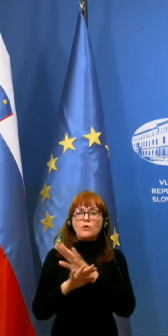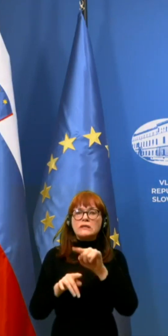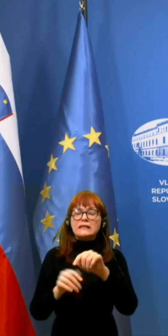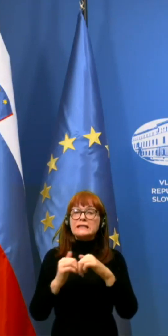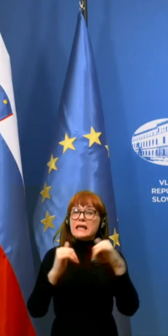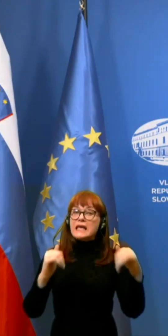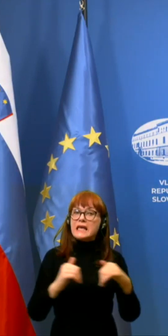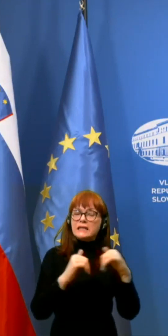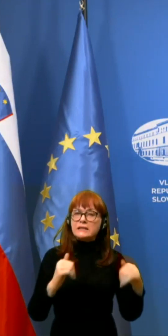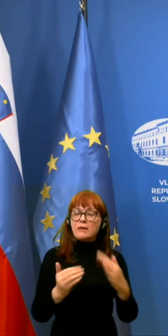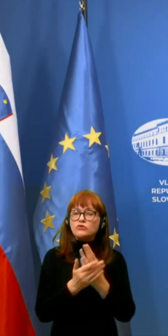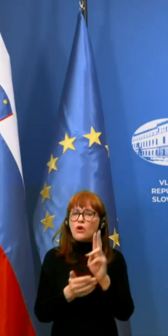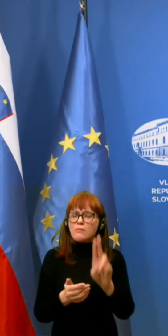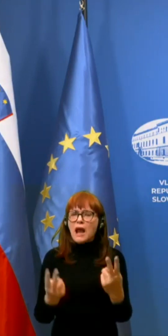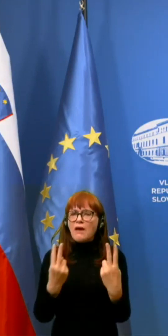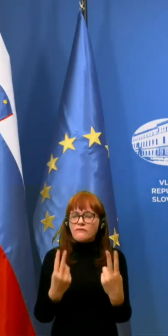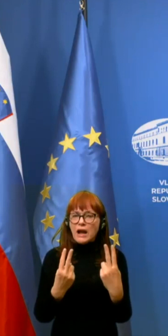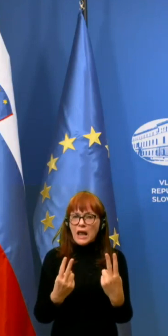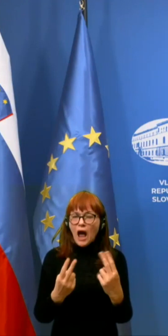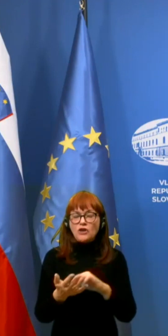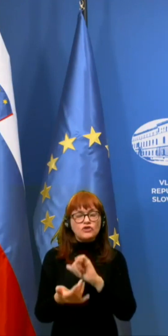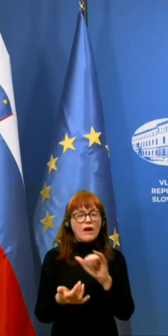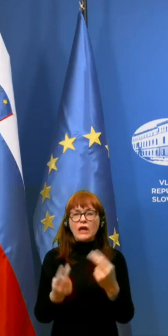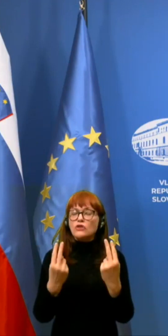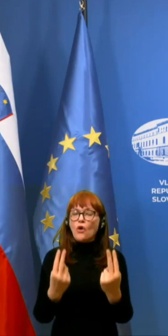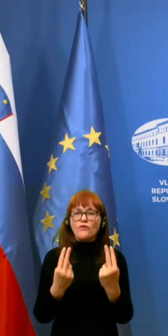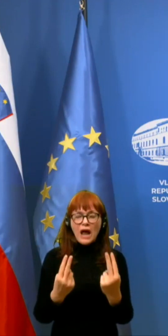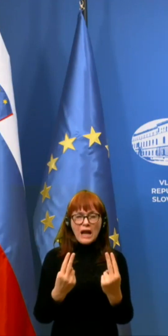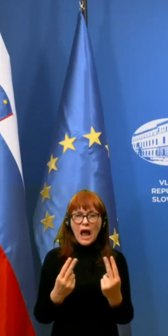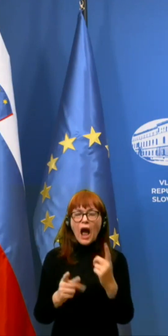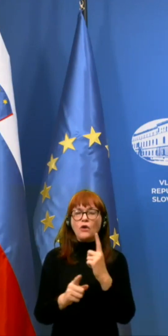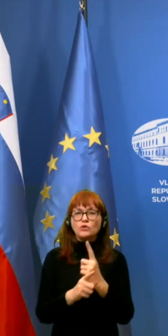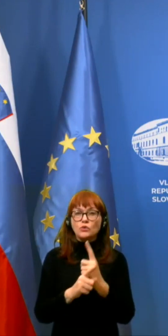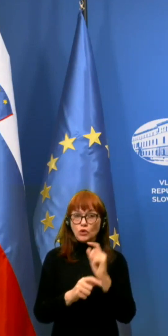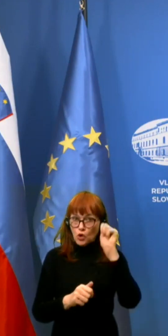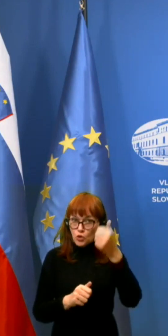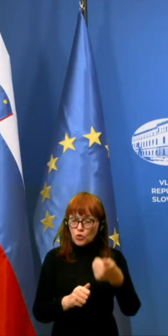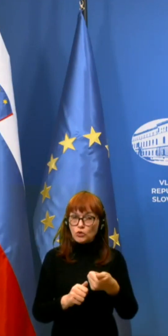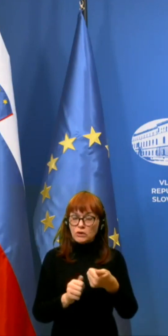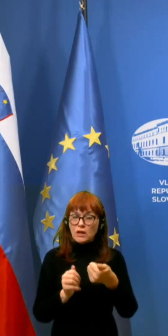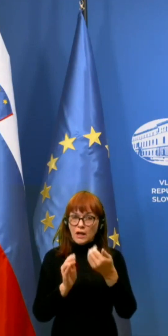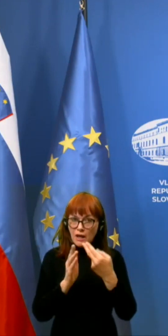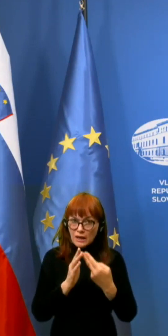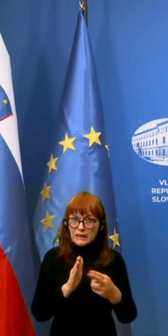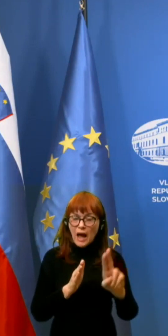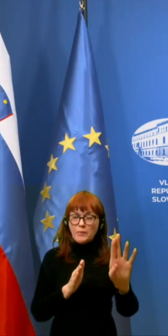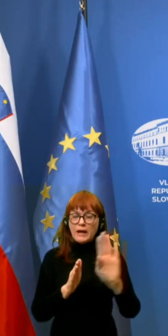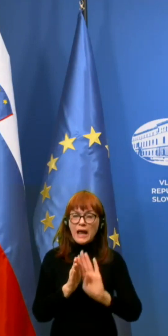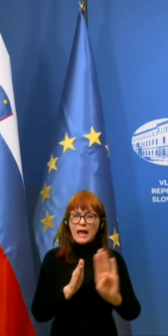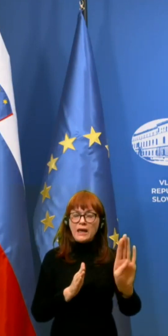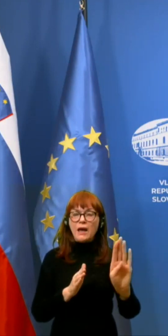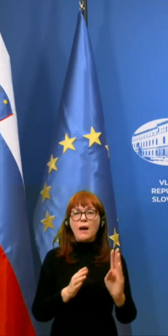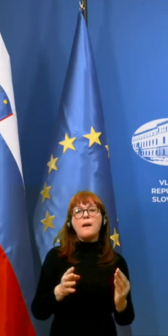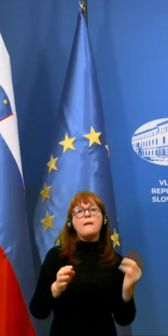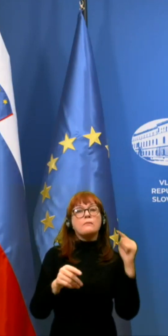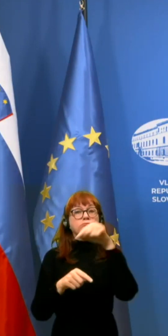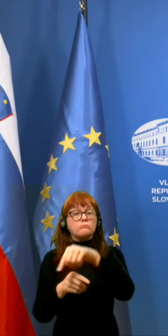zeme, ki so živele veljave in ševeda veljajo tudi od jutri naprej, torej, prihod in odhod na dela,